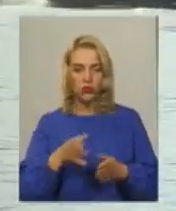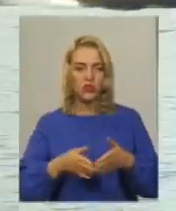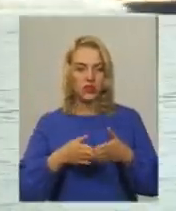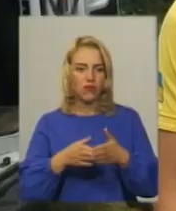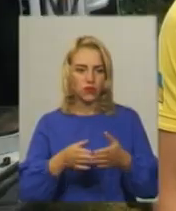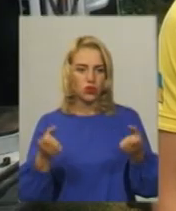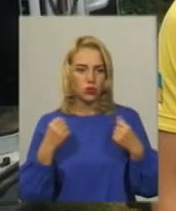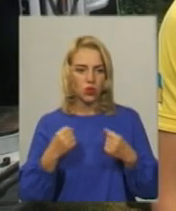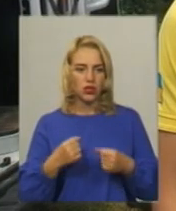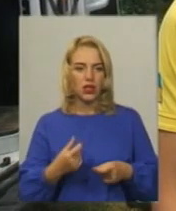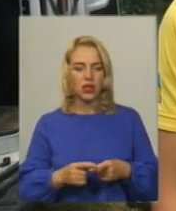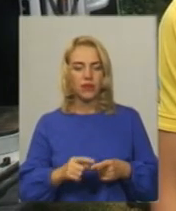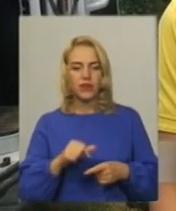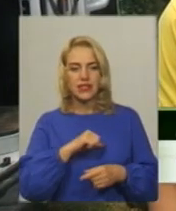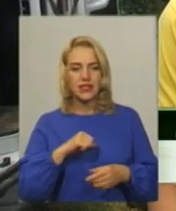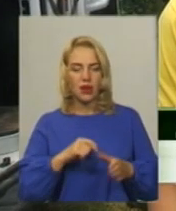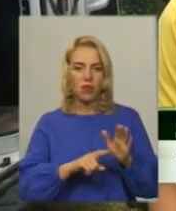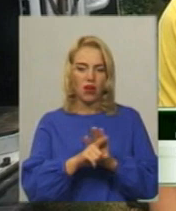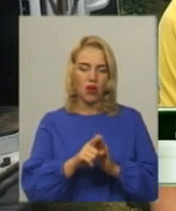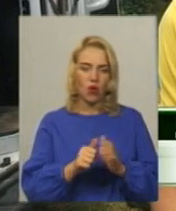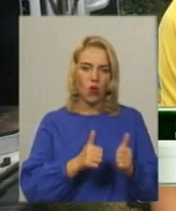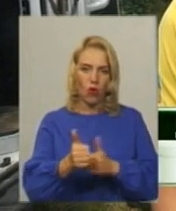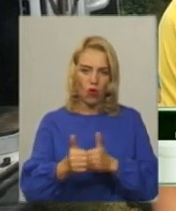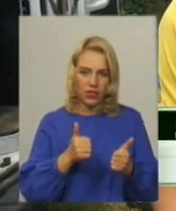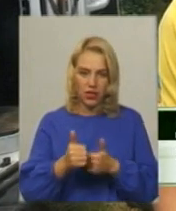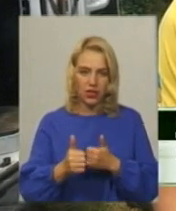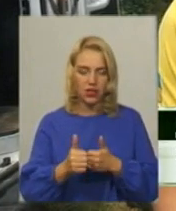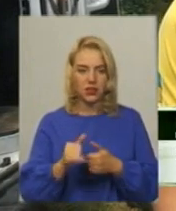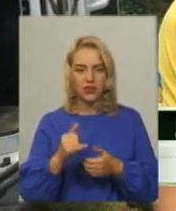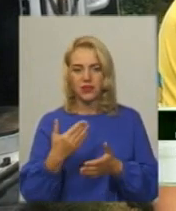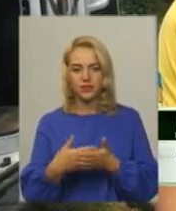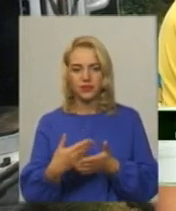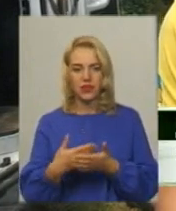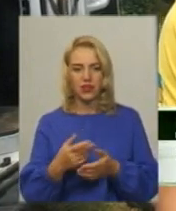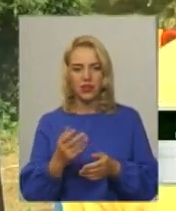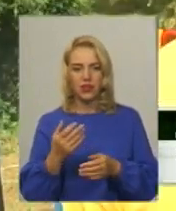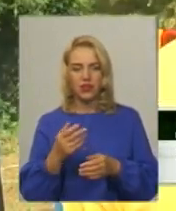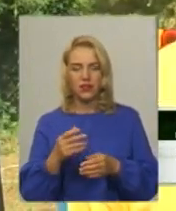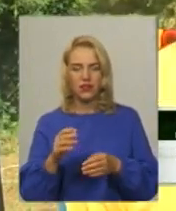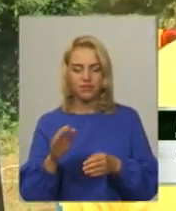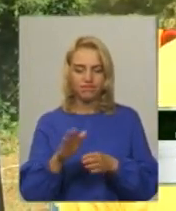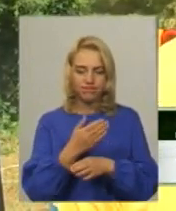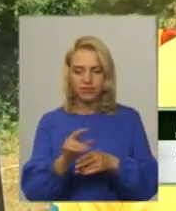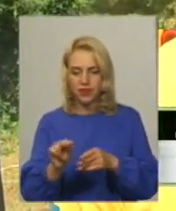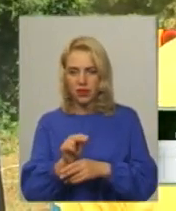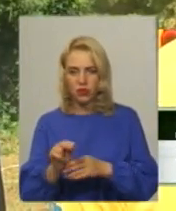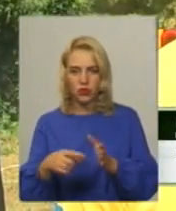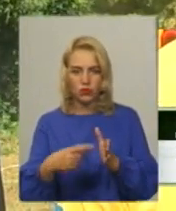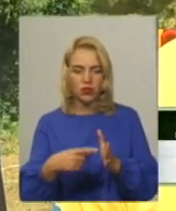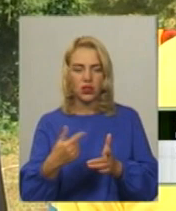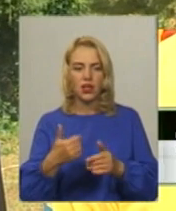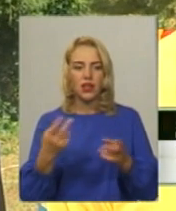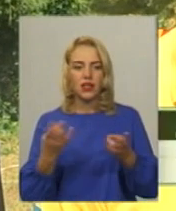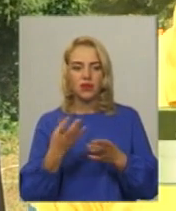спорту З самої гонки і видалення неполадок Тут головне мати